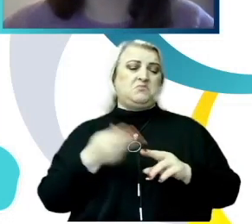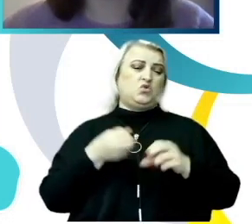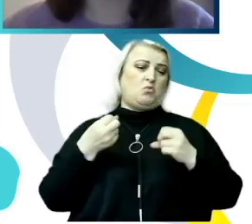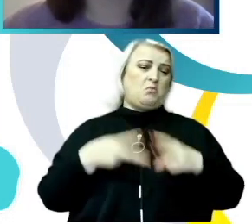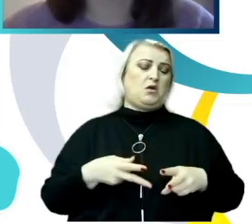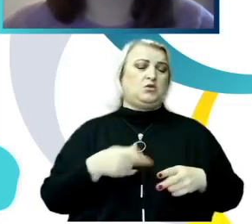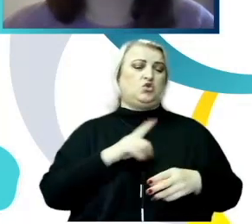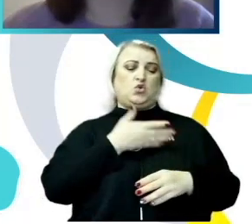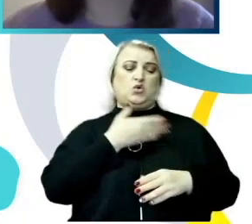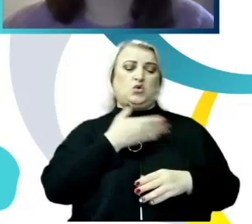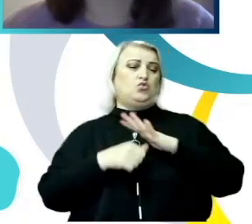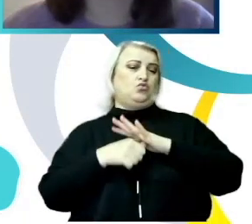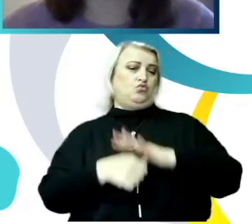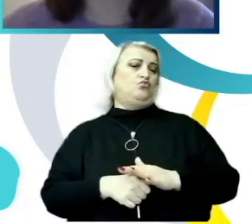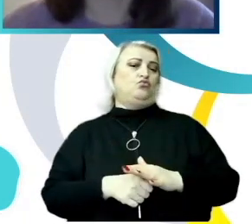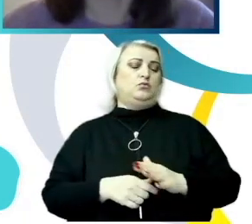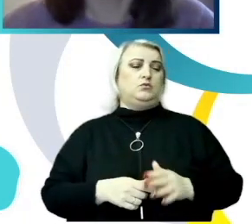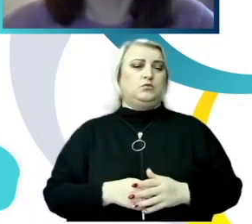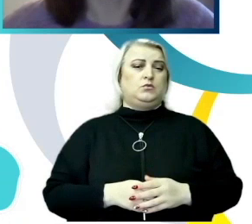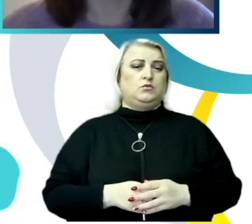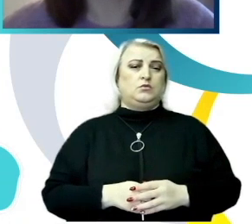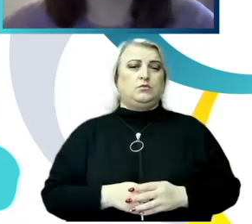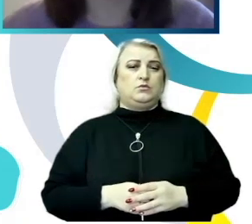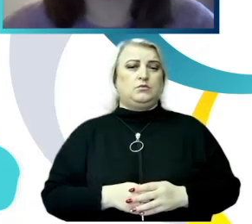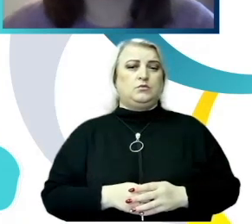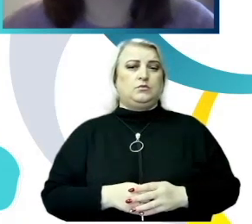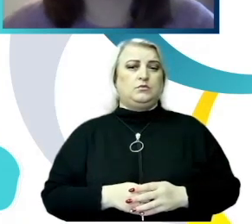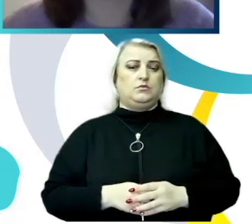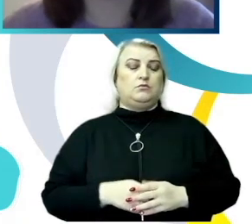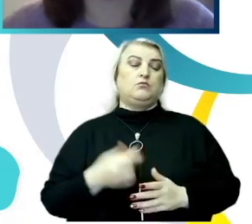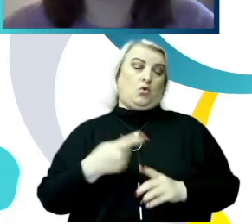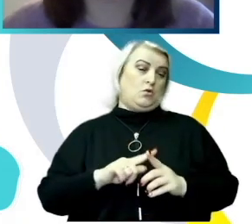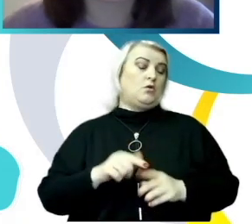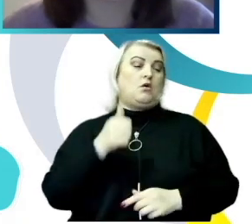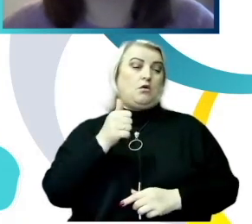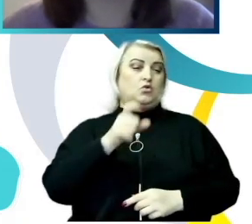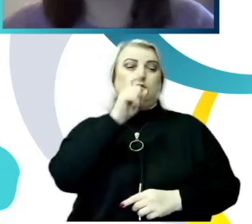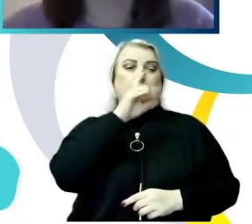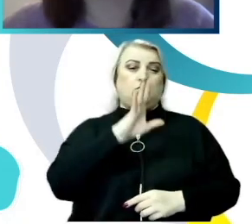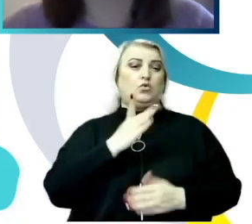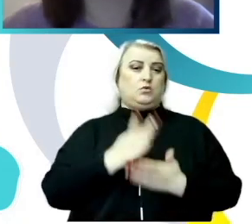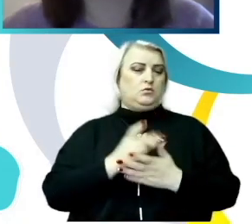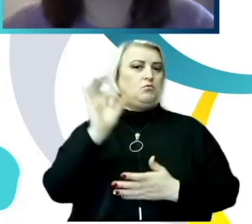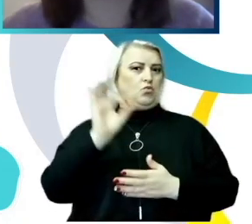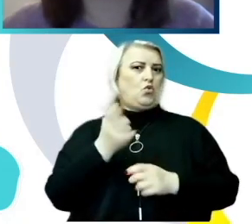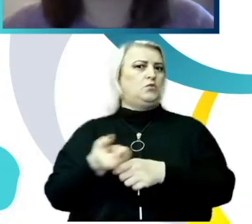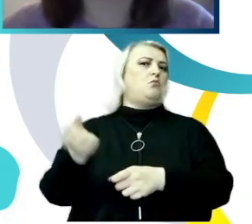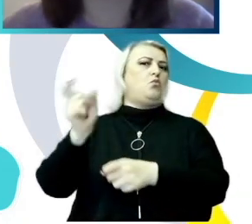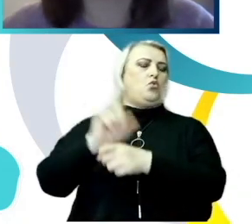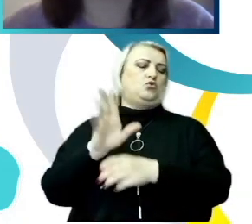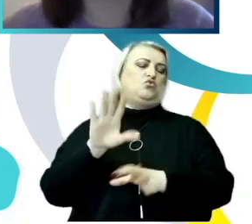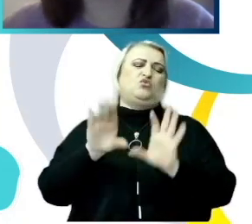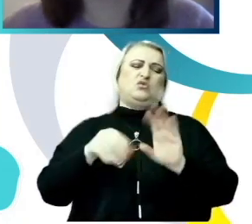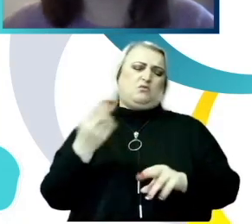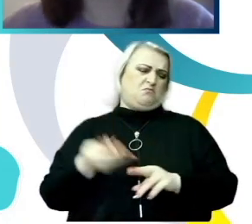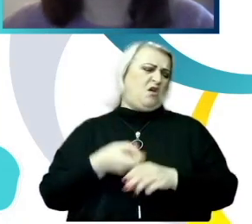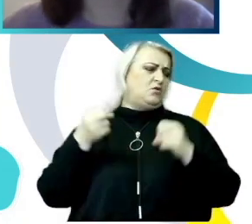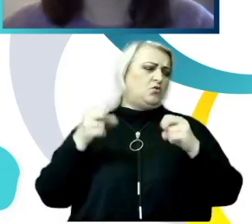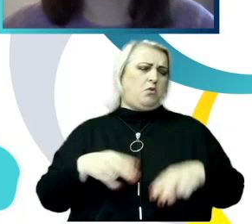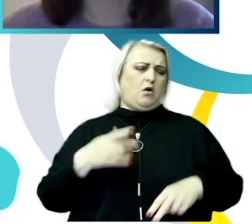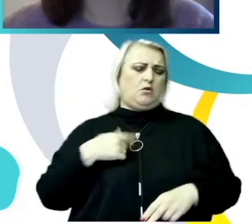parte este bine, totuși nu avem o pondere mai mare a tinerilor care afirmă că se simtă în siguranță,